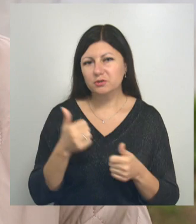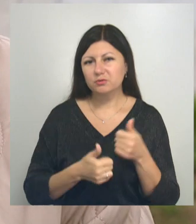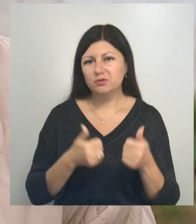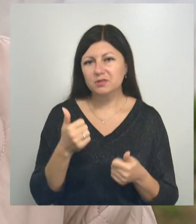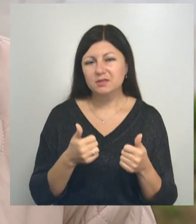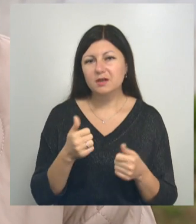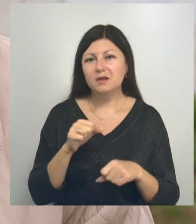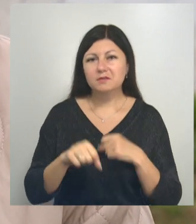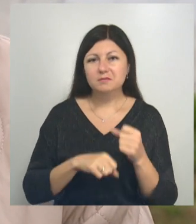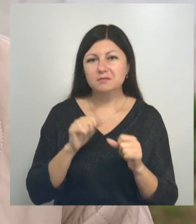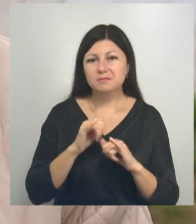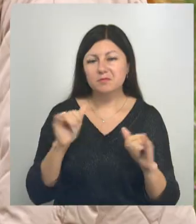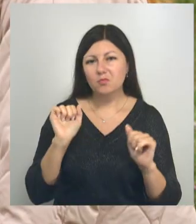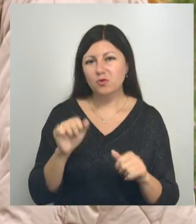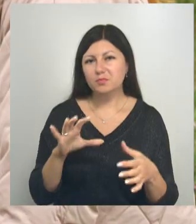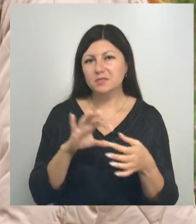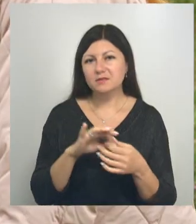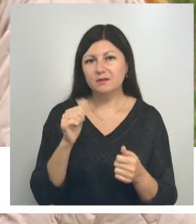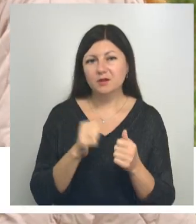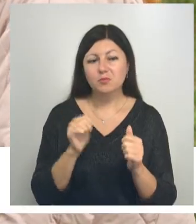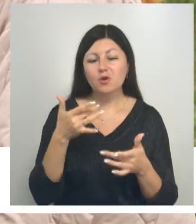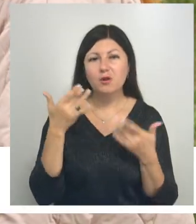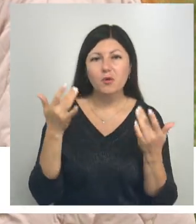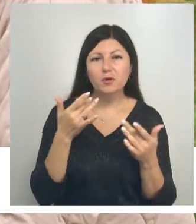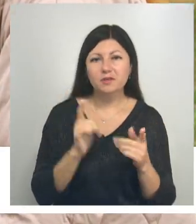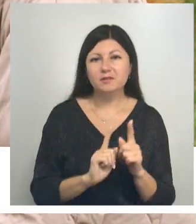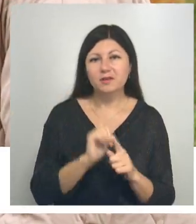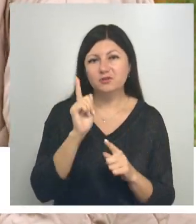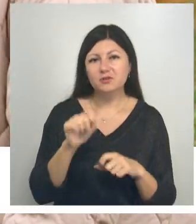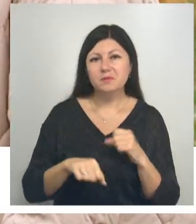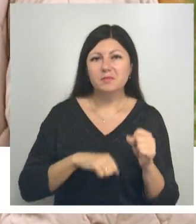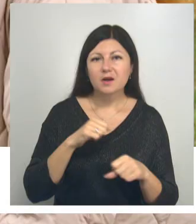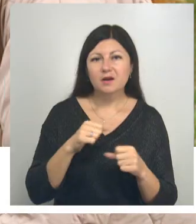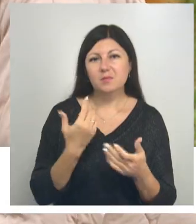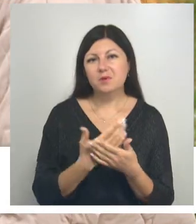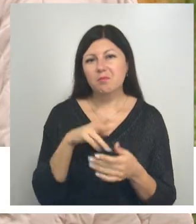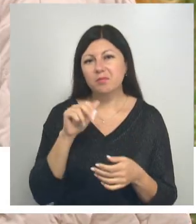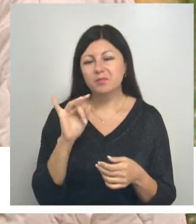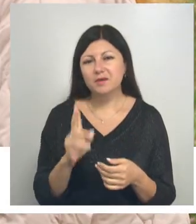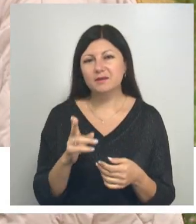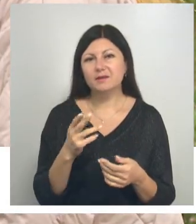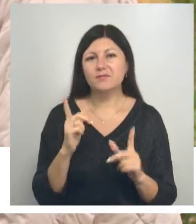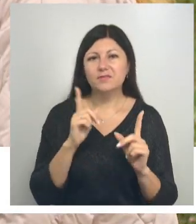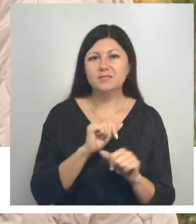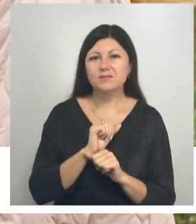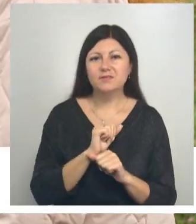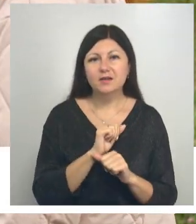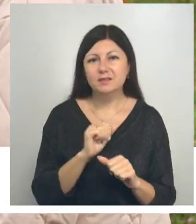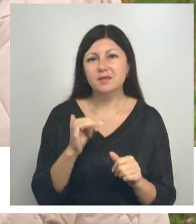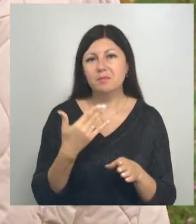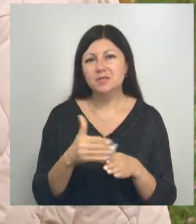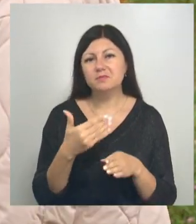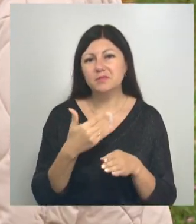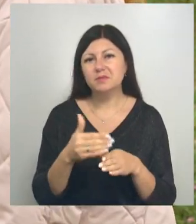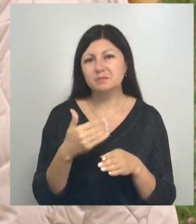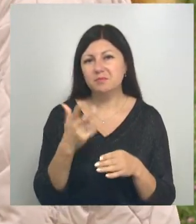присоединиться к нему может каждый. Начните с легких прокатов по парку, выездов по выходным. И постепенно